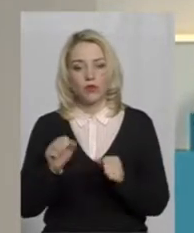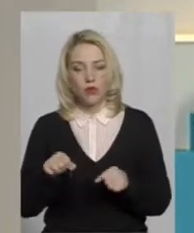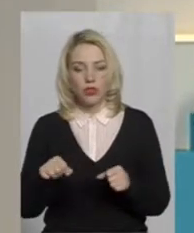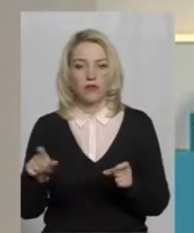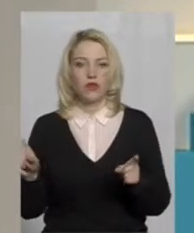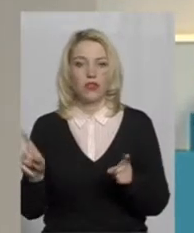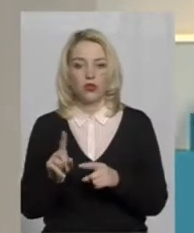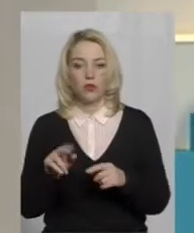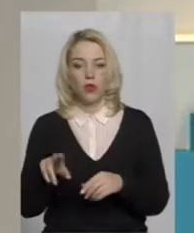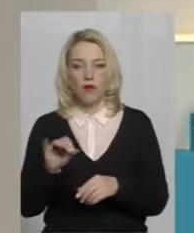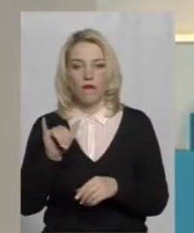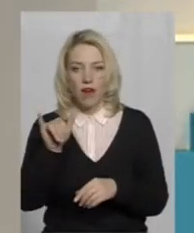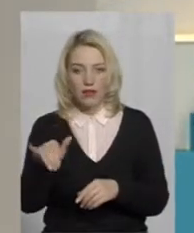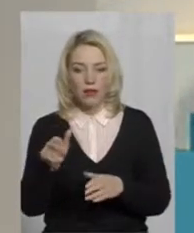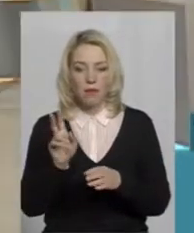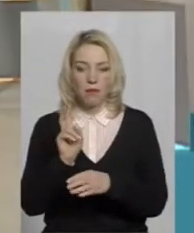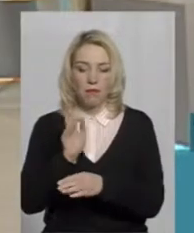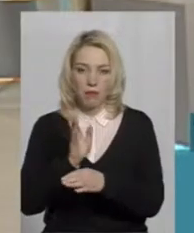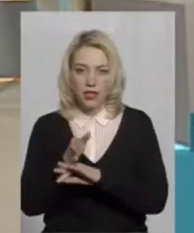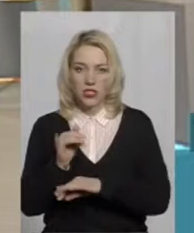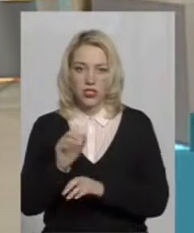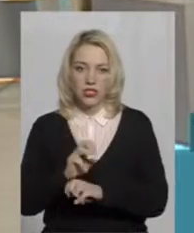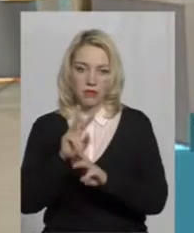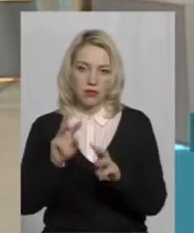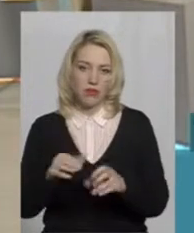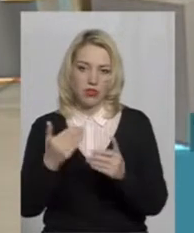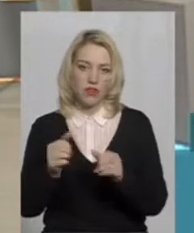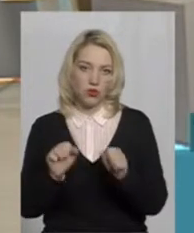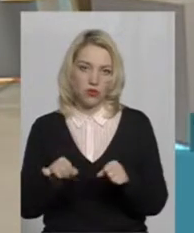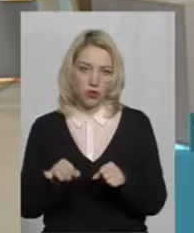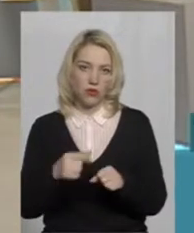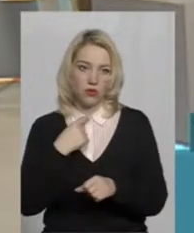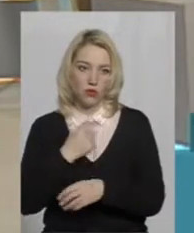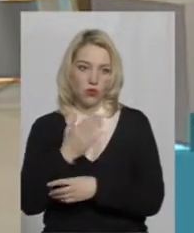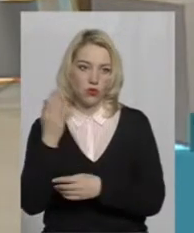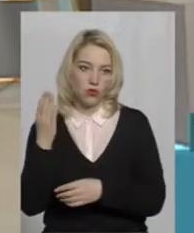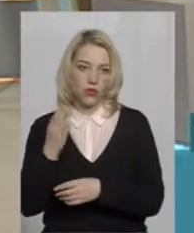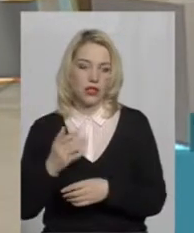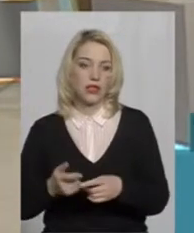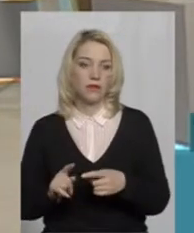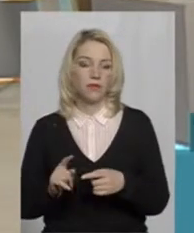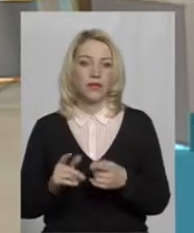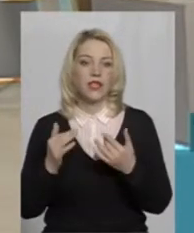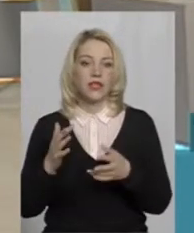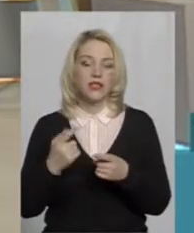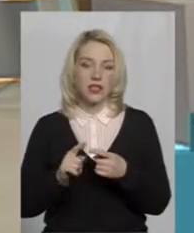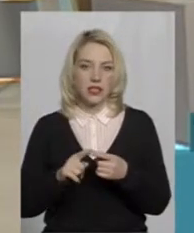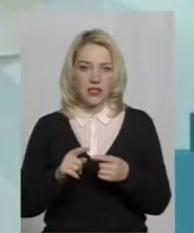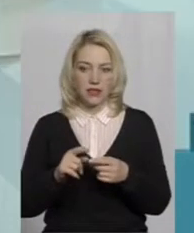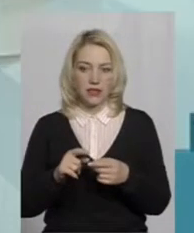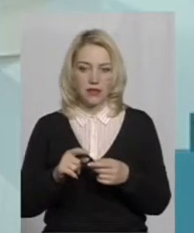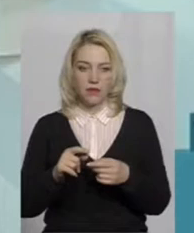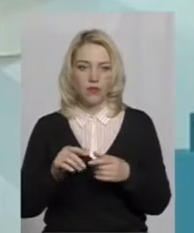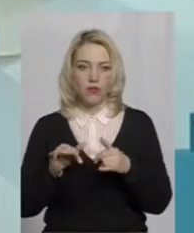забезпечили вашу можливість проголосувати? Наскільки довго тривала ця процедура? Ну, я